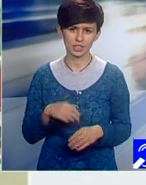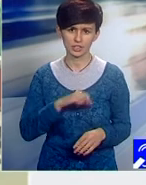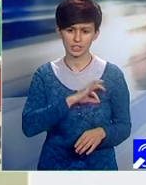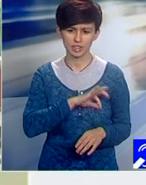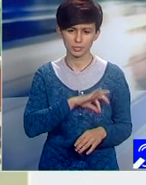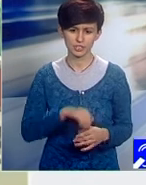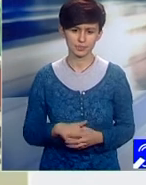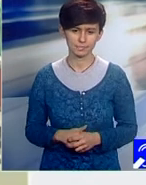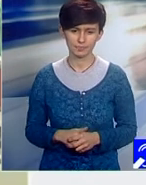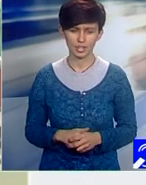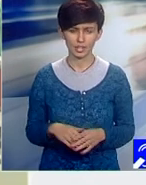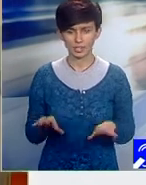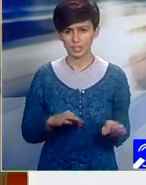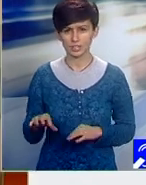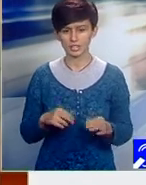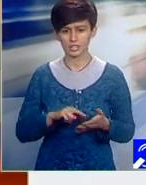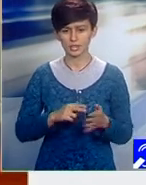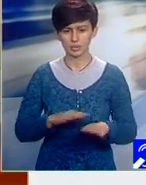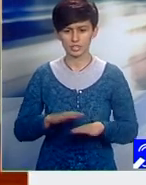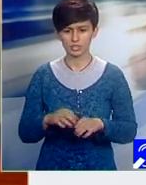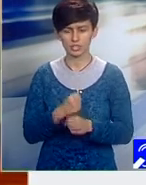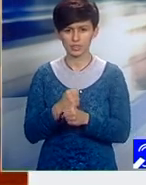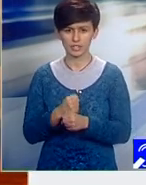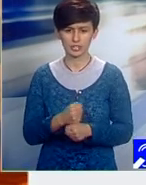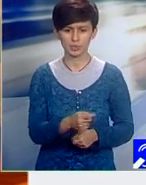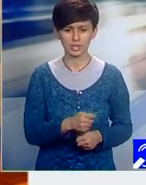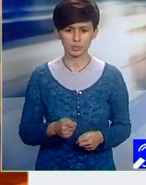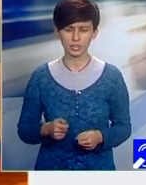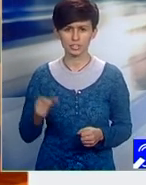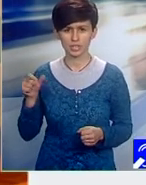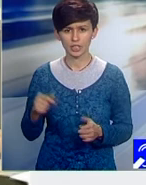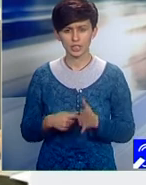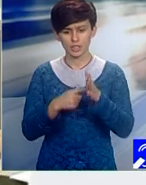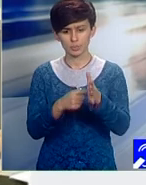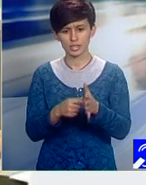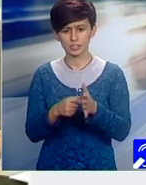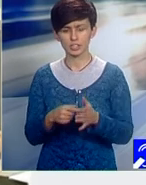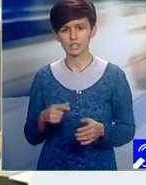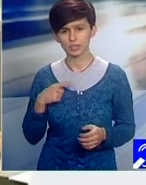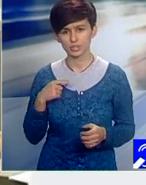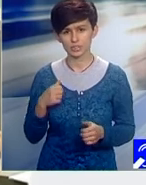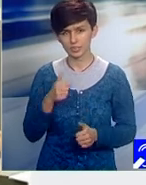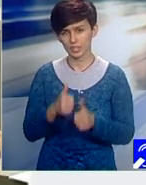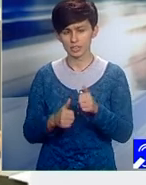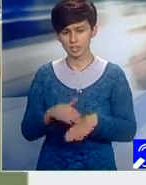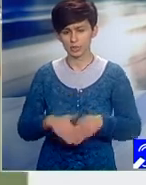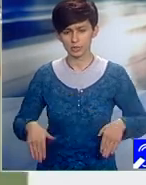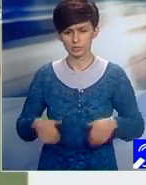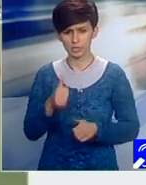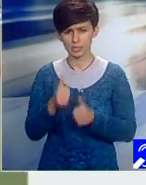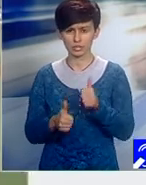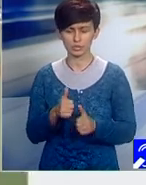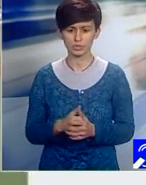Selecția menegerilor se va face pe bază de proiect, iar reprezentanții pacienților vor face parte din comisia de concurs. Va putea candida orice profesionist cu